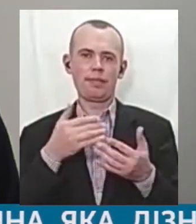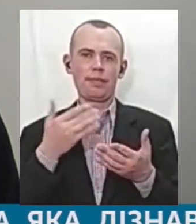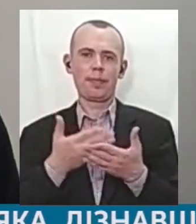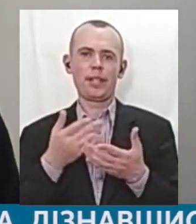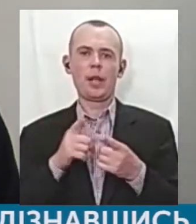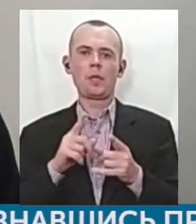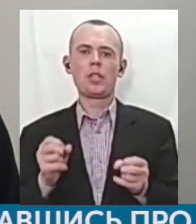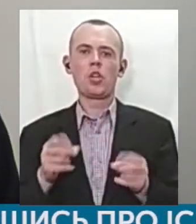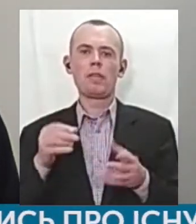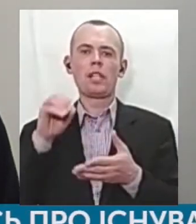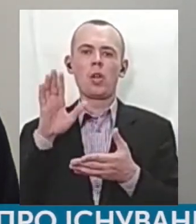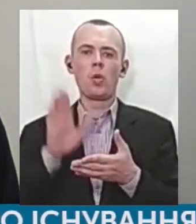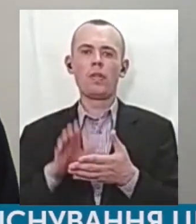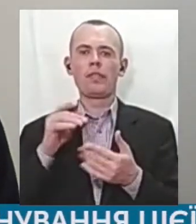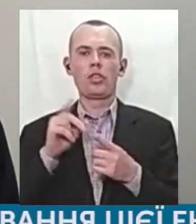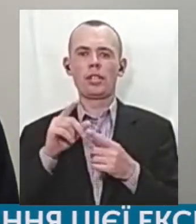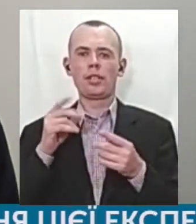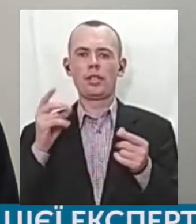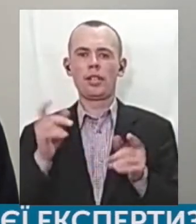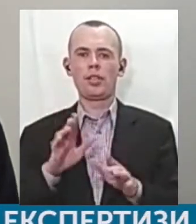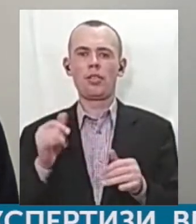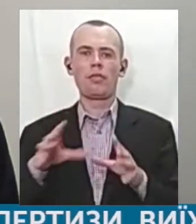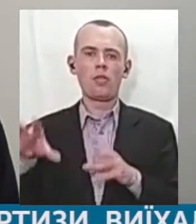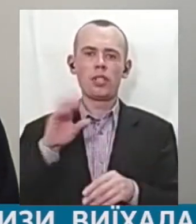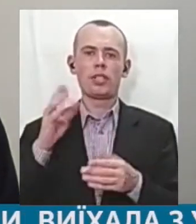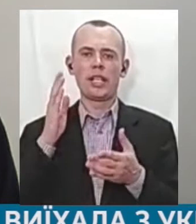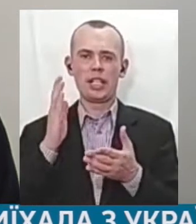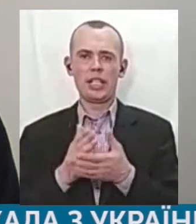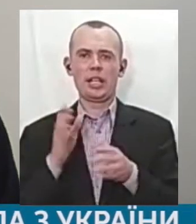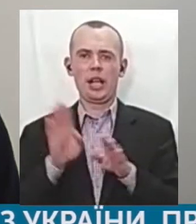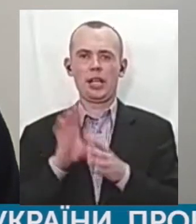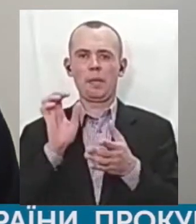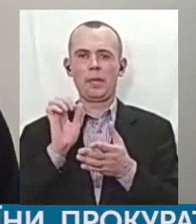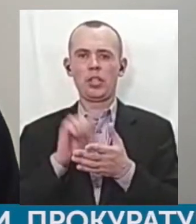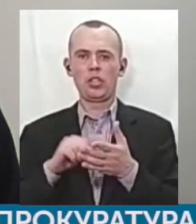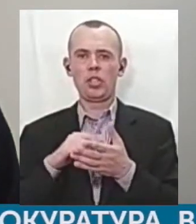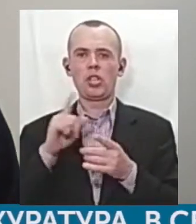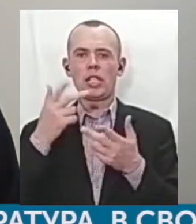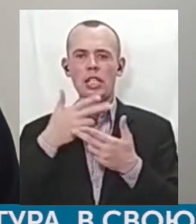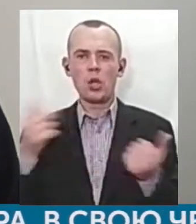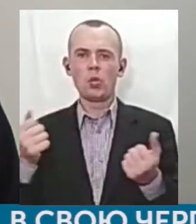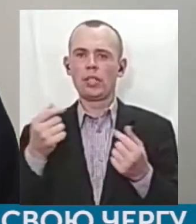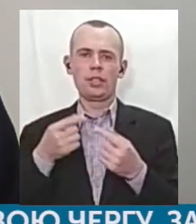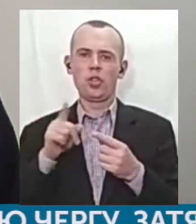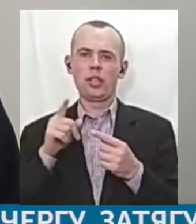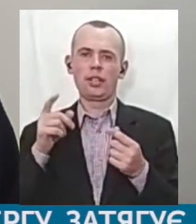Егорова Татьяна, которая, узнав о наличі такой експертизи, с такими виводами,